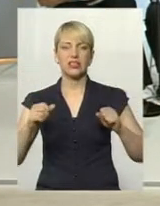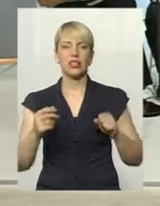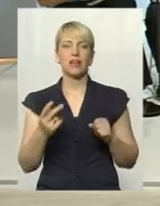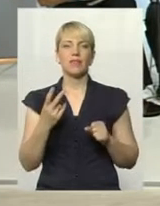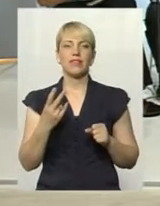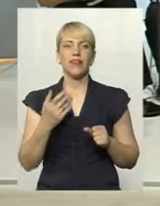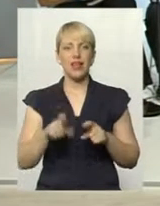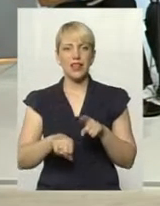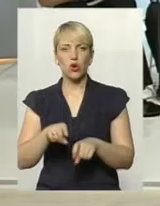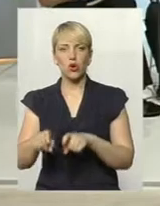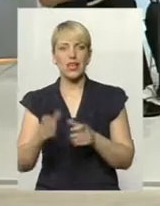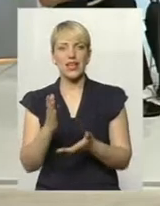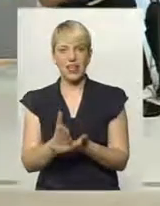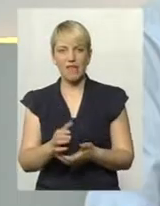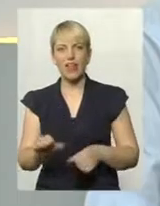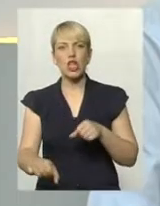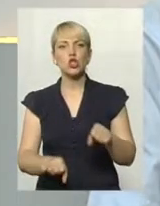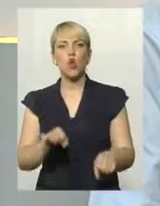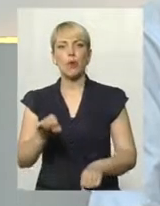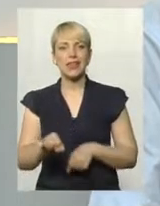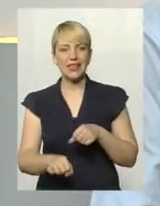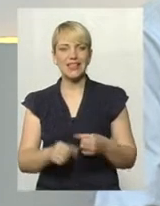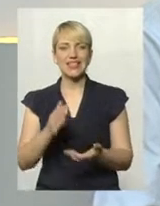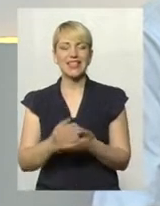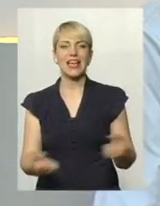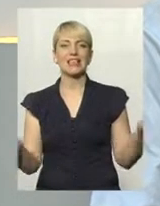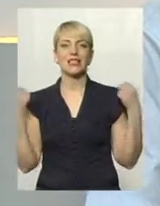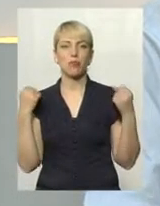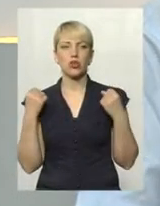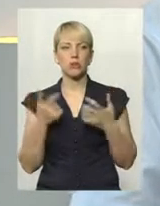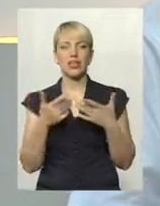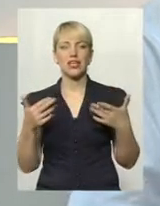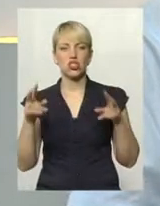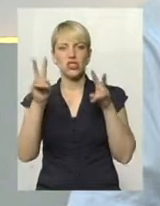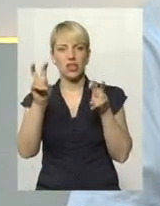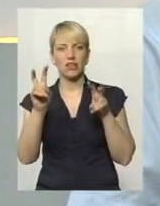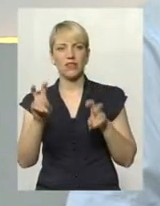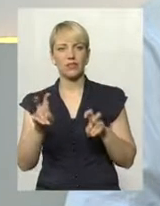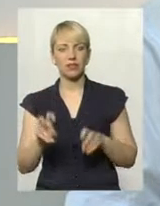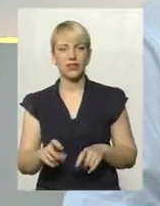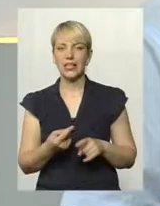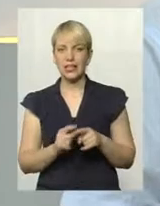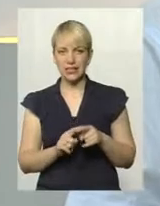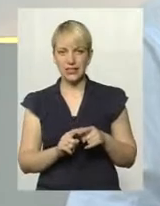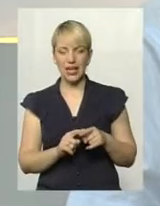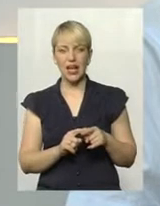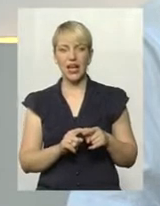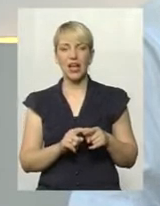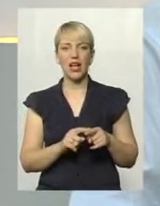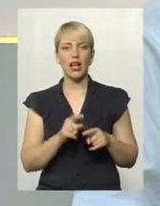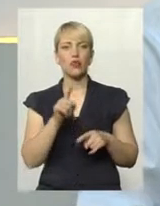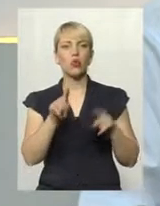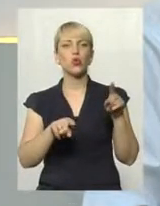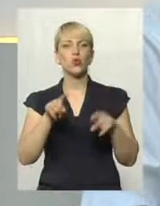легкоатлета, є велосипедисти, є спортсмени інших. Це точкою. Я хочу